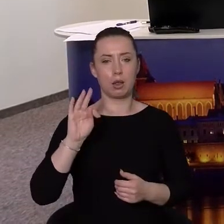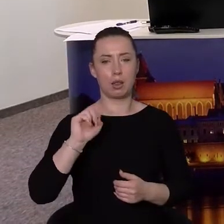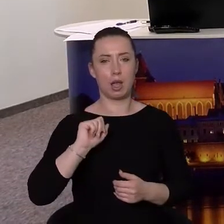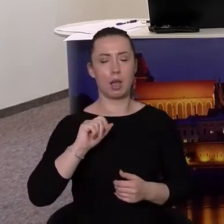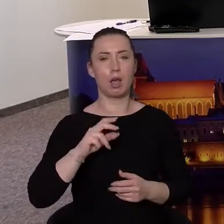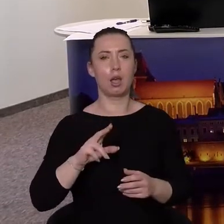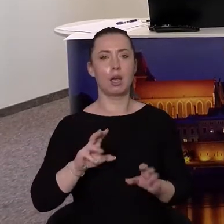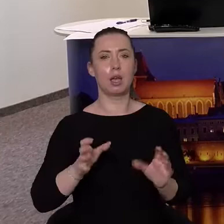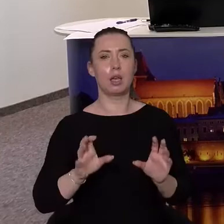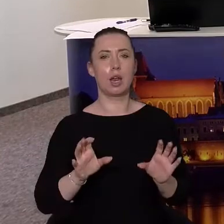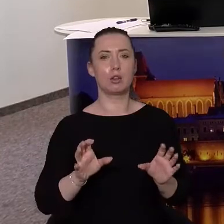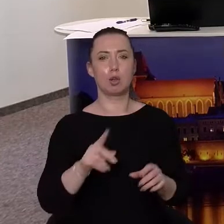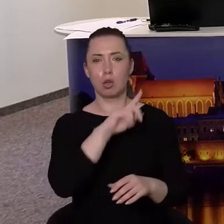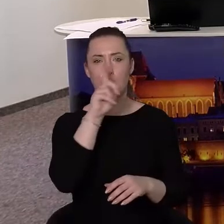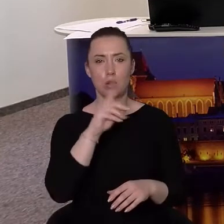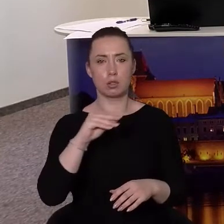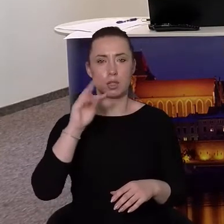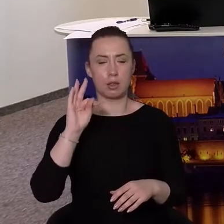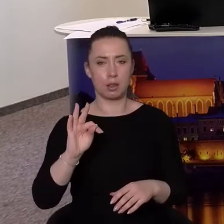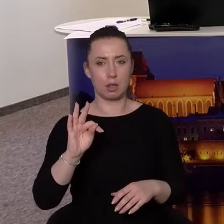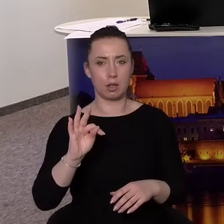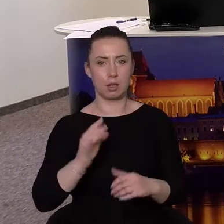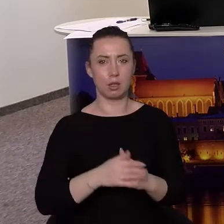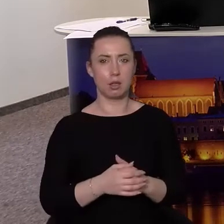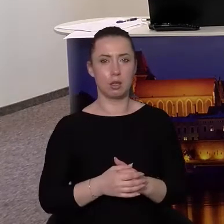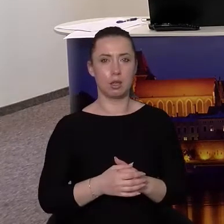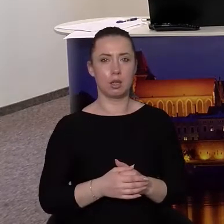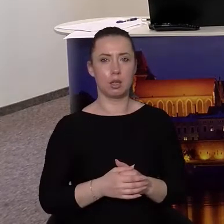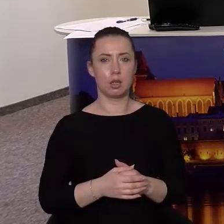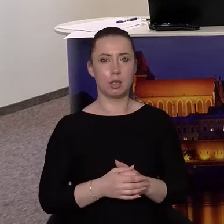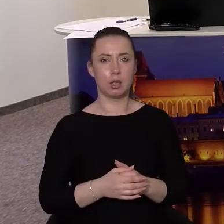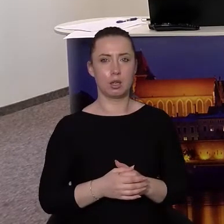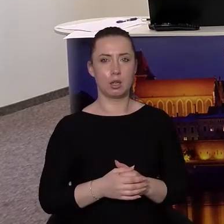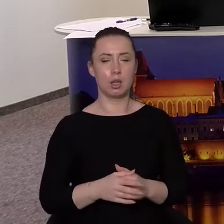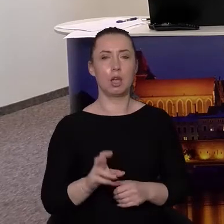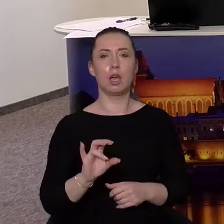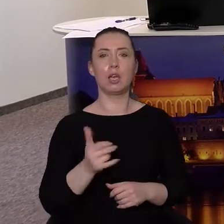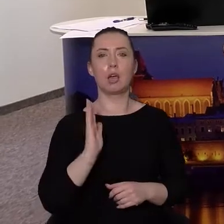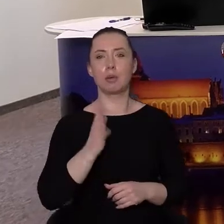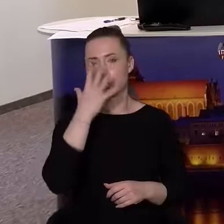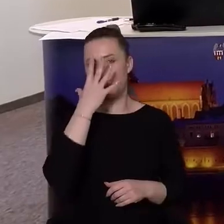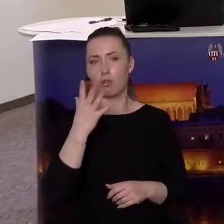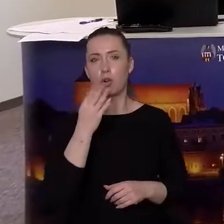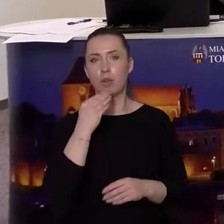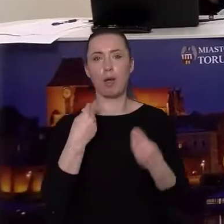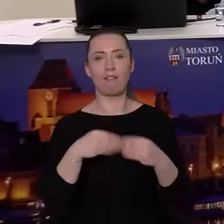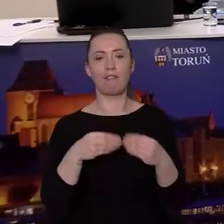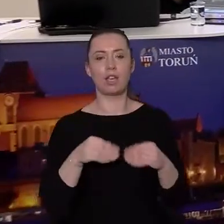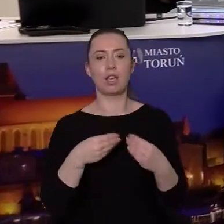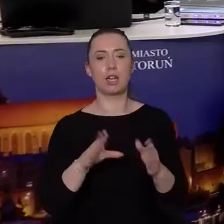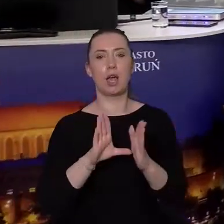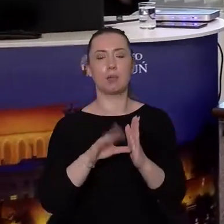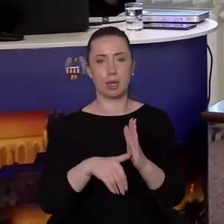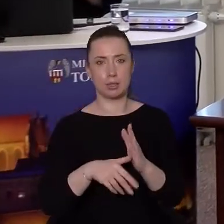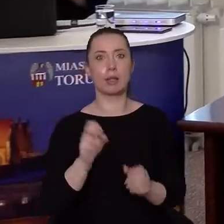ESKA pyta, czy właśnie w związku z tymi ograniczeniami sanitarnymi zmienia się formuła Wigilii Miejskiej. Tak, formuła